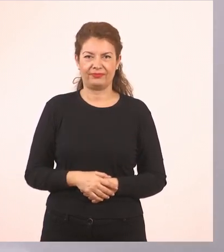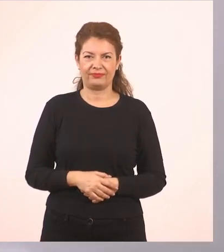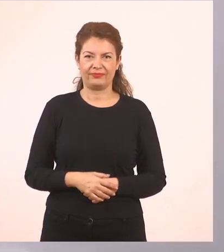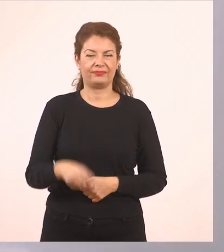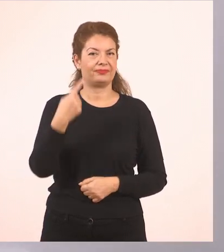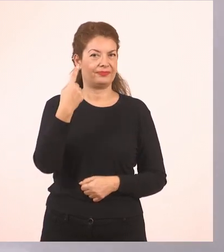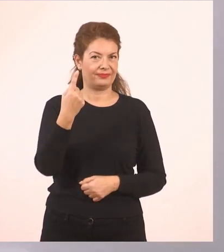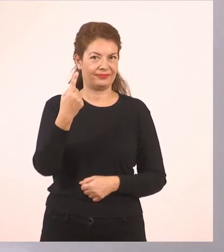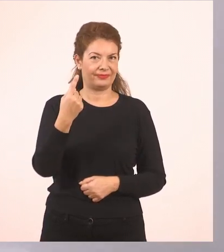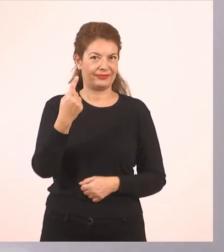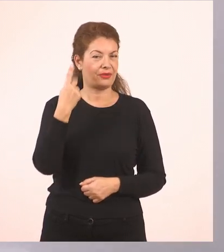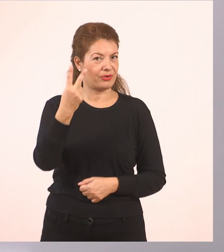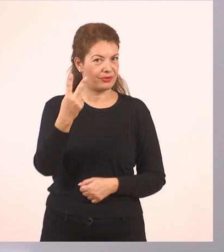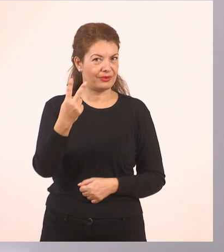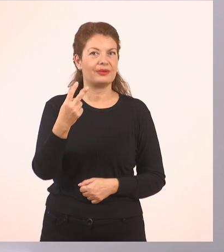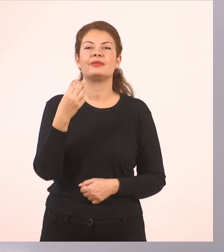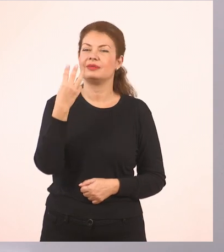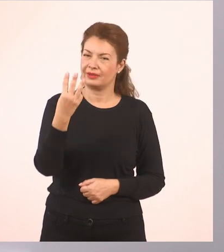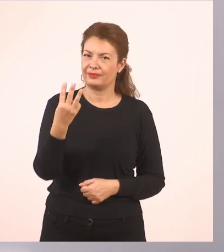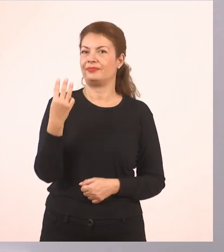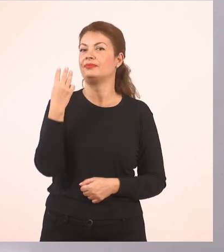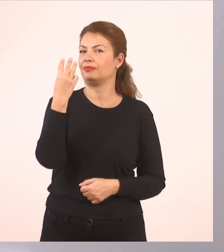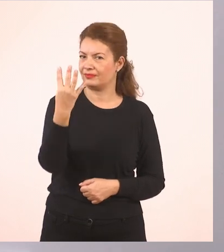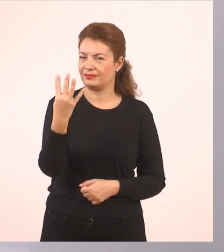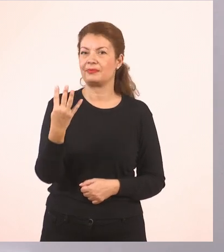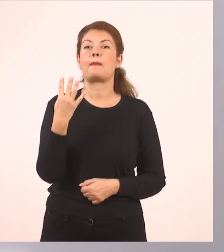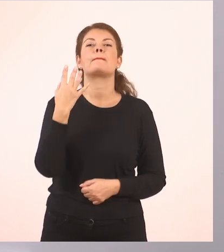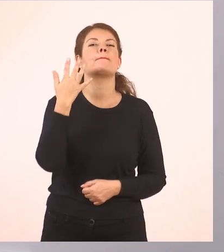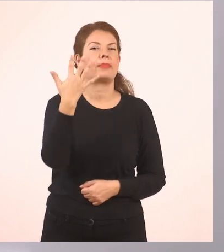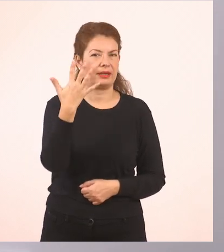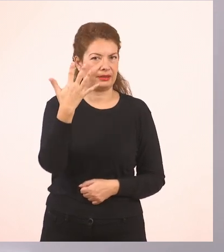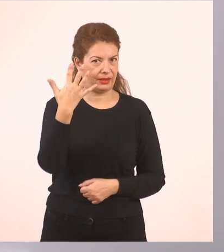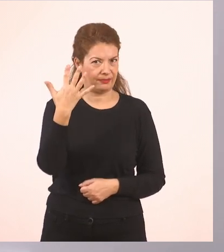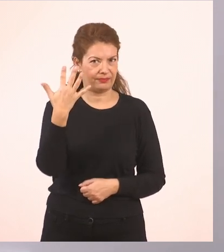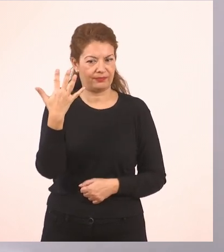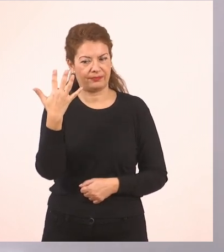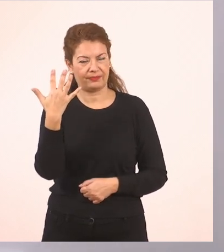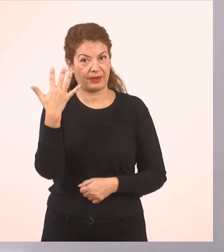1, 2, 3, 4, 5,